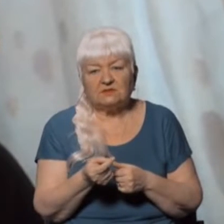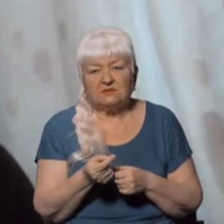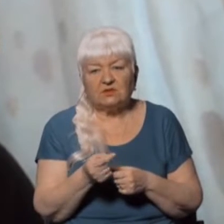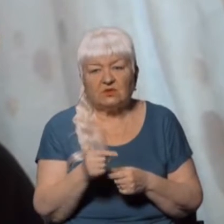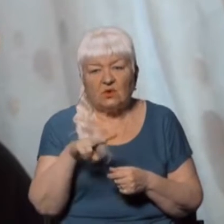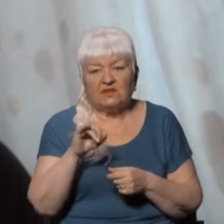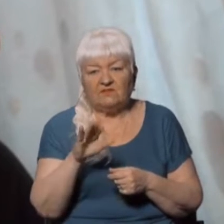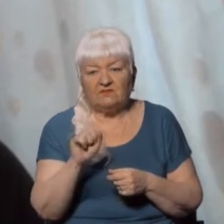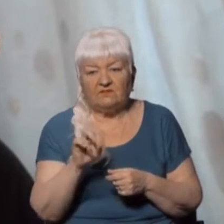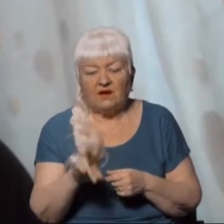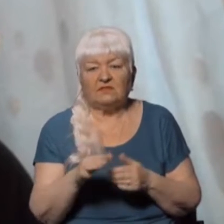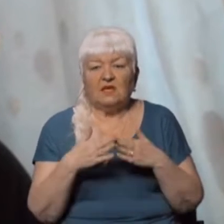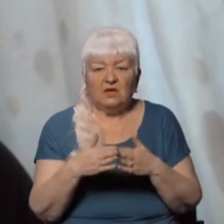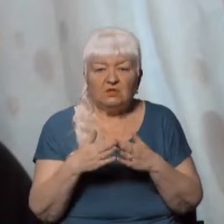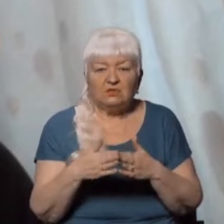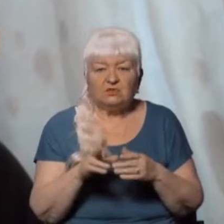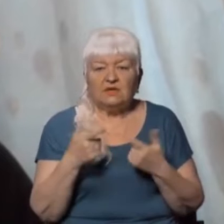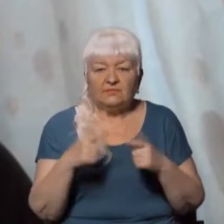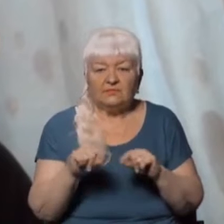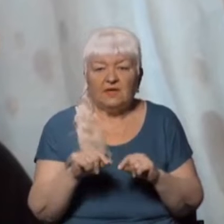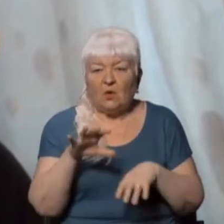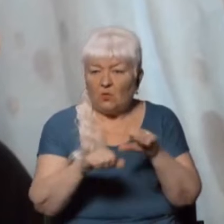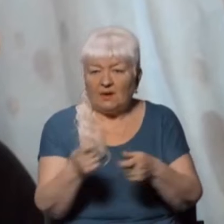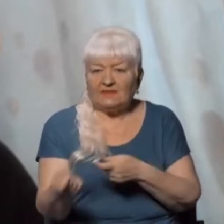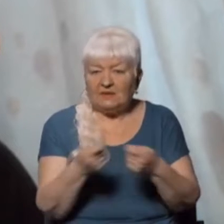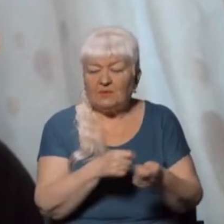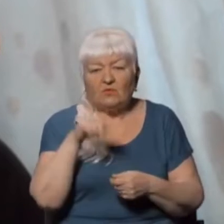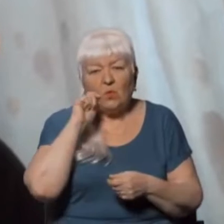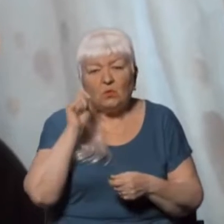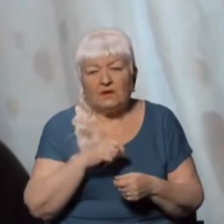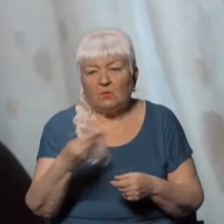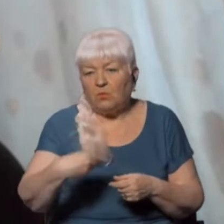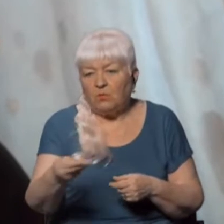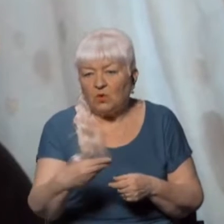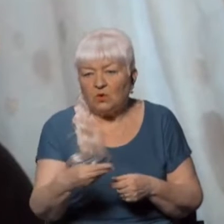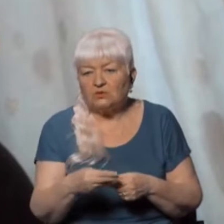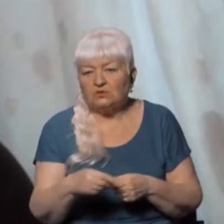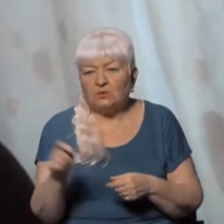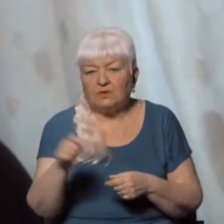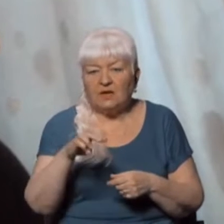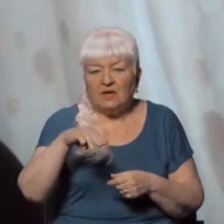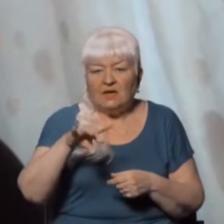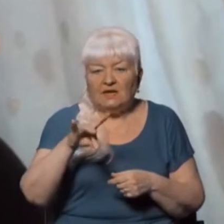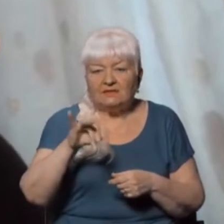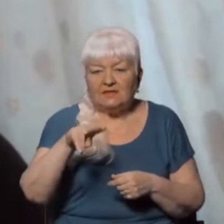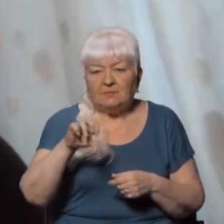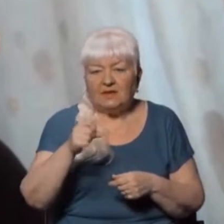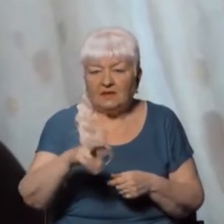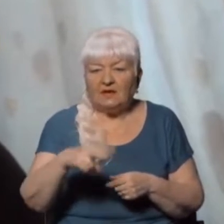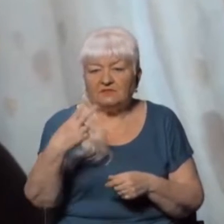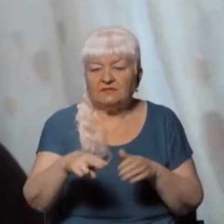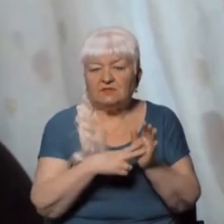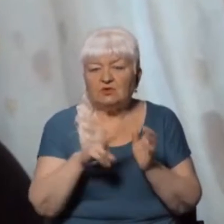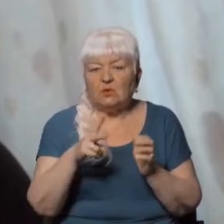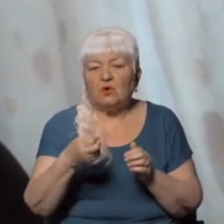судно «Ладіосея», на якому окупанти перевозили українське борошно, прибуло до Тріполі 27 липня. Турецька